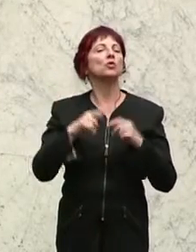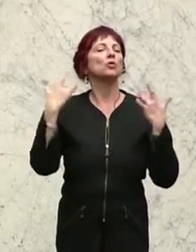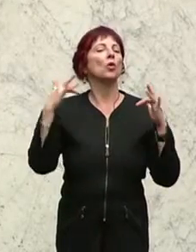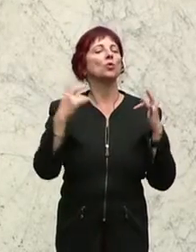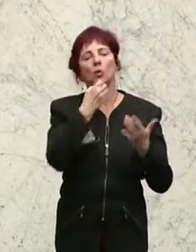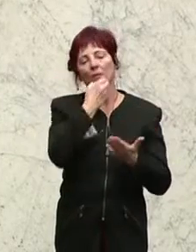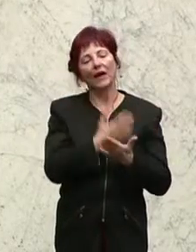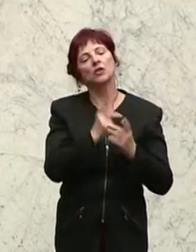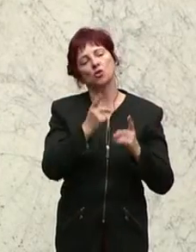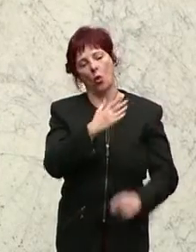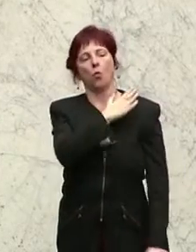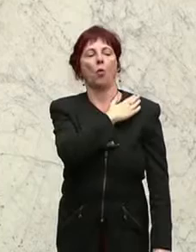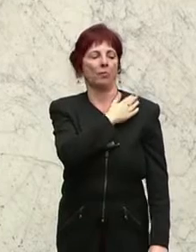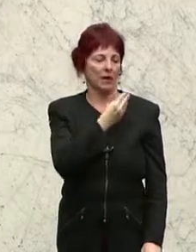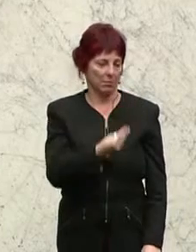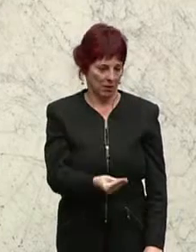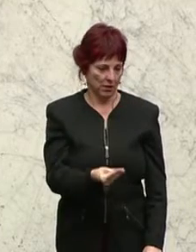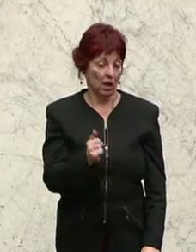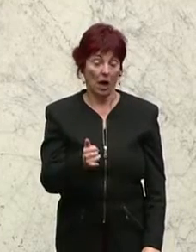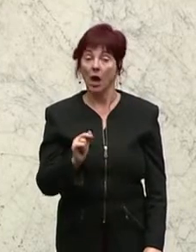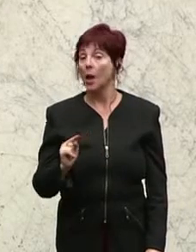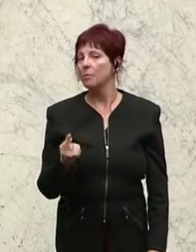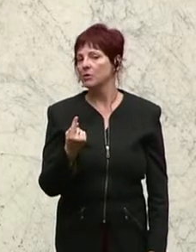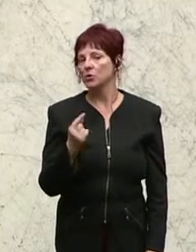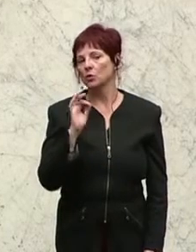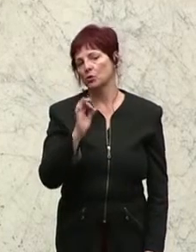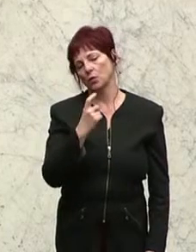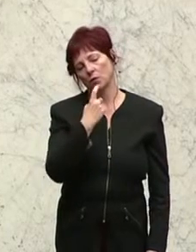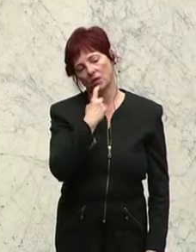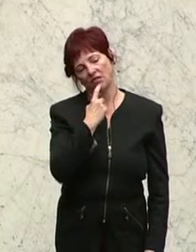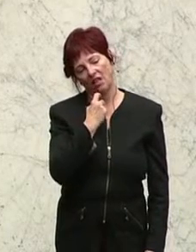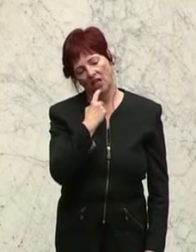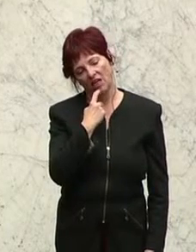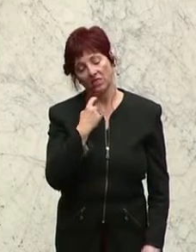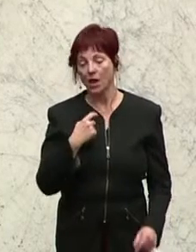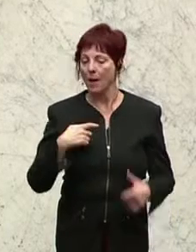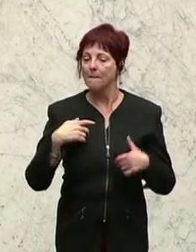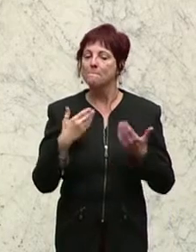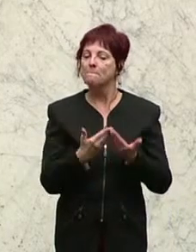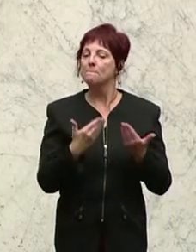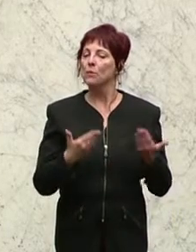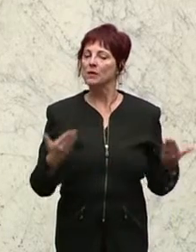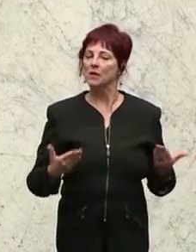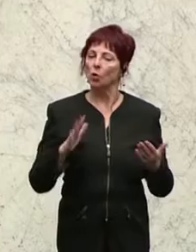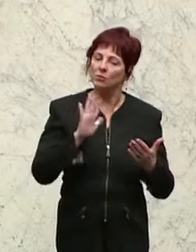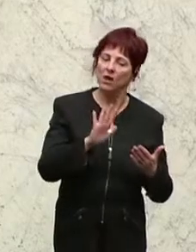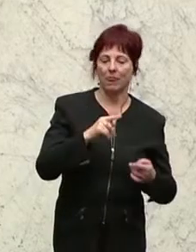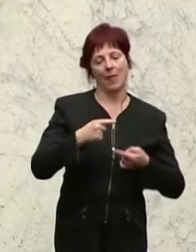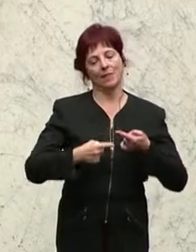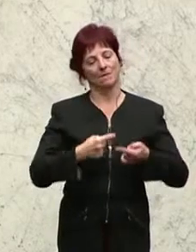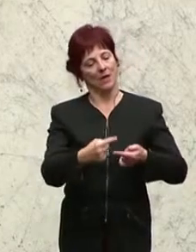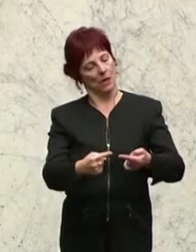In ihm hat mich besonders die Entwicklung der Museen interessiert und auch gefreut. Die Museen, die ja